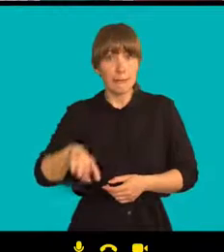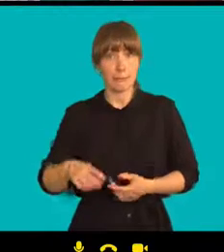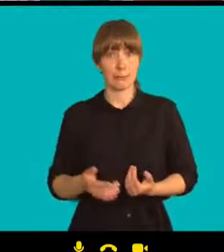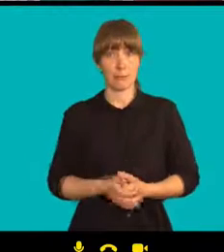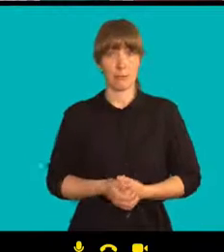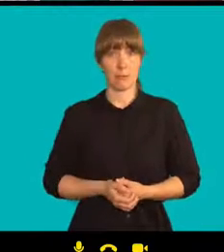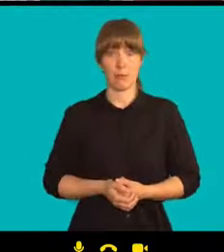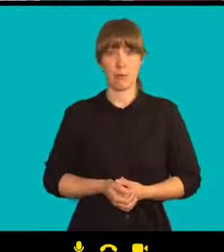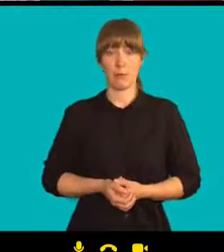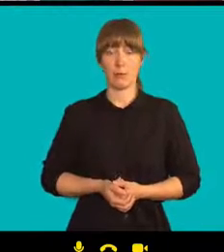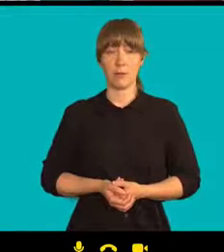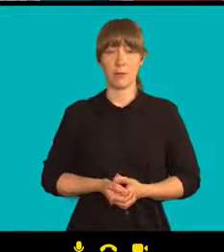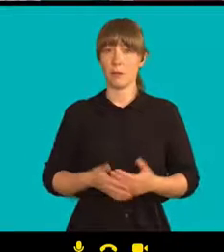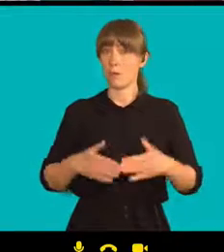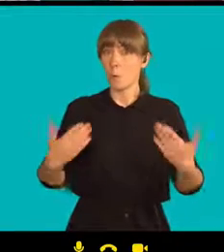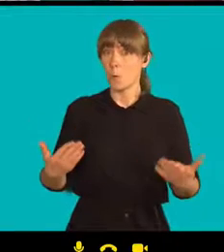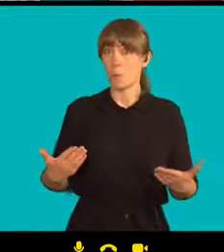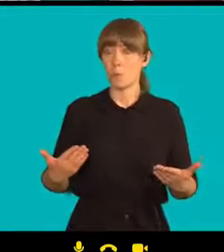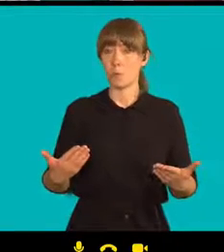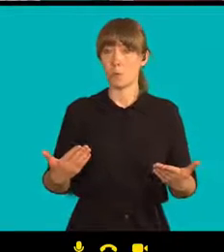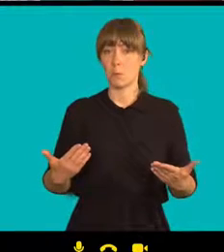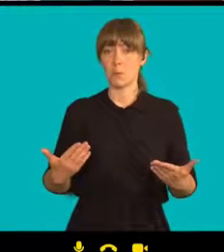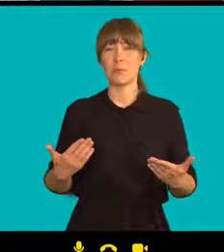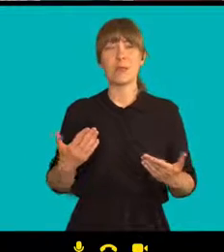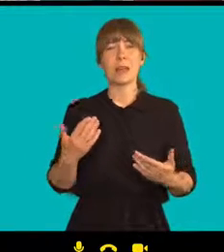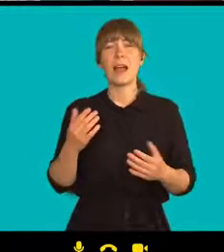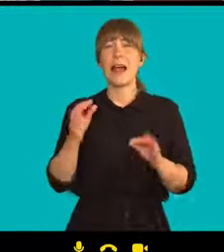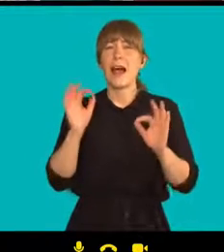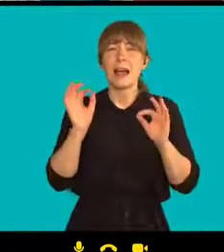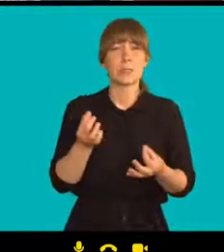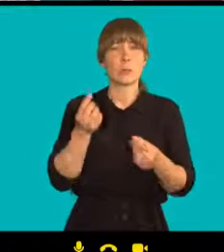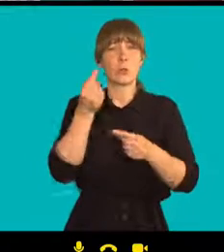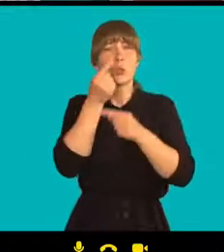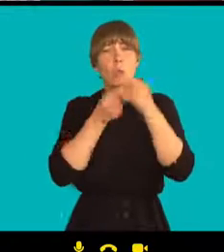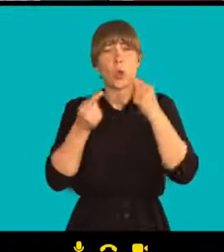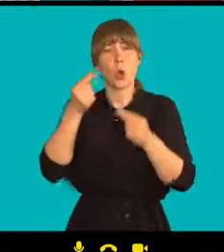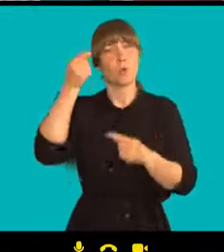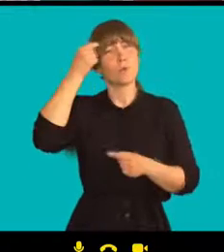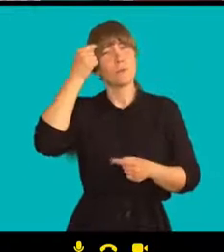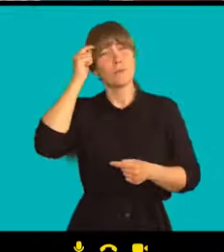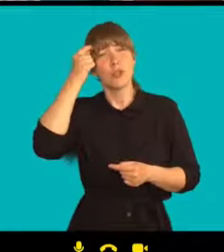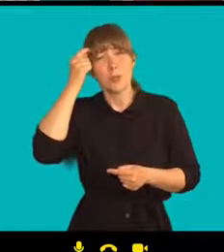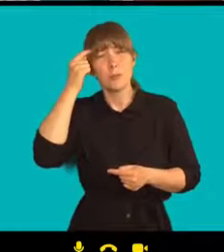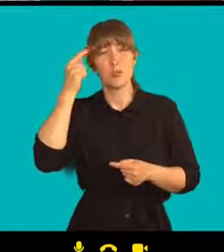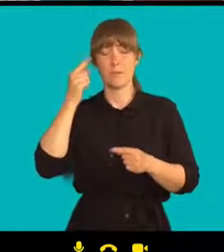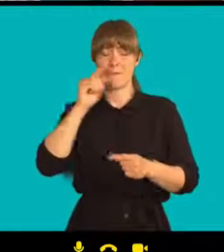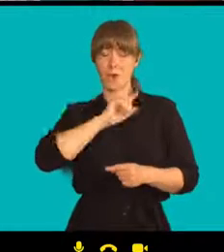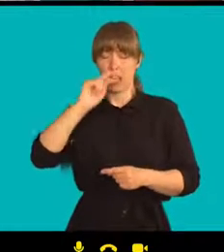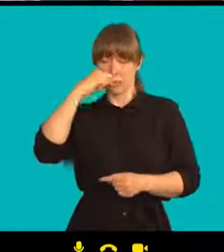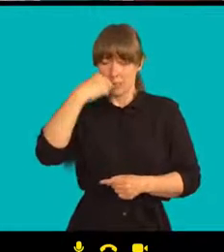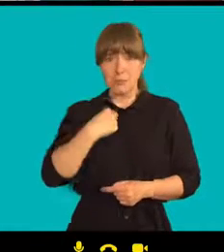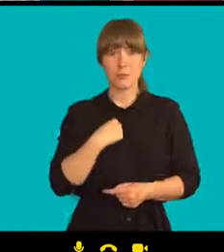nechtějí ani přemýšlet o tom, co udělali